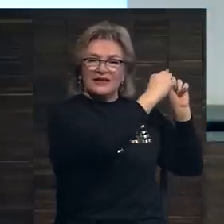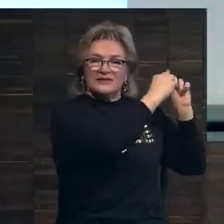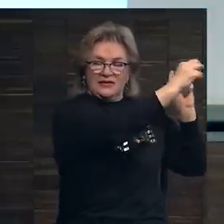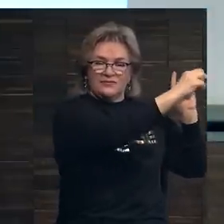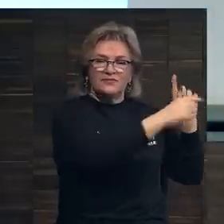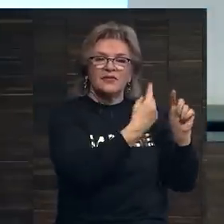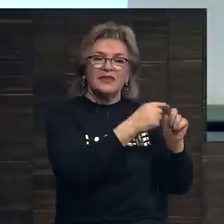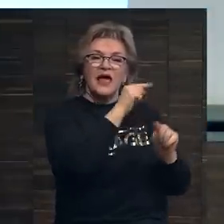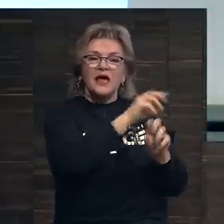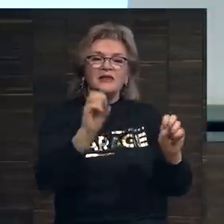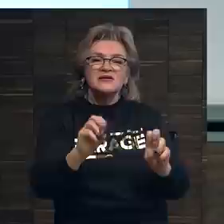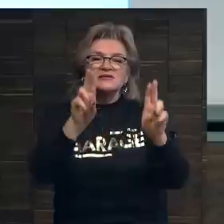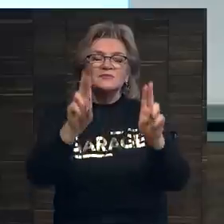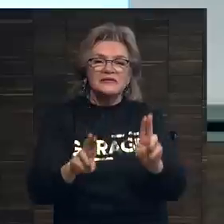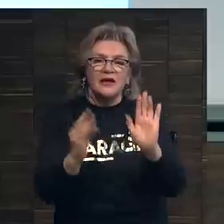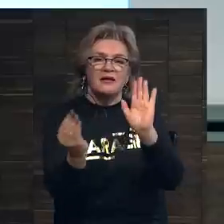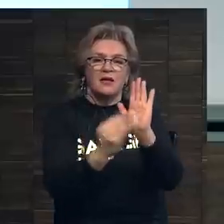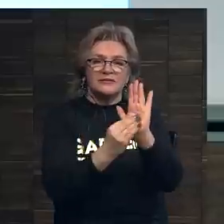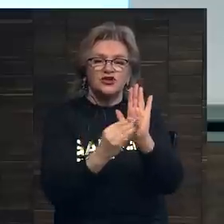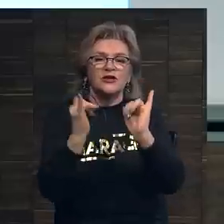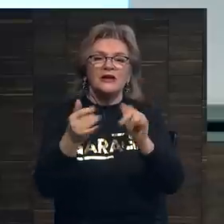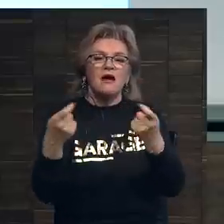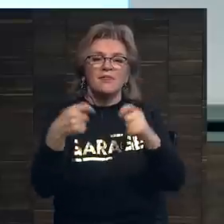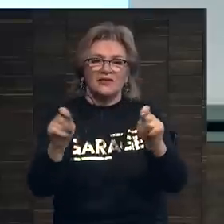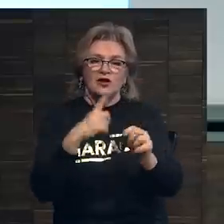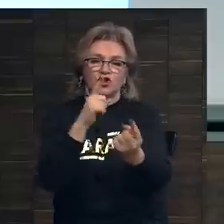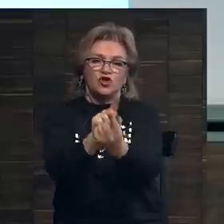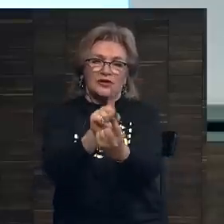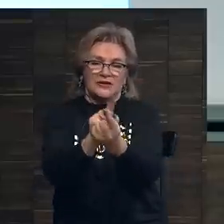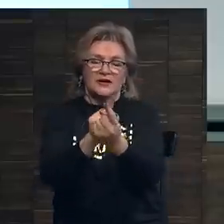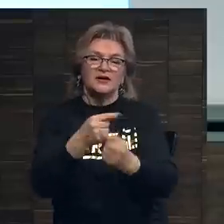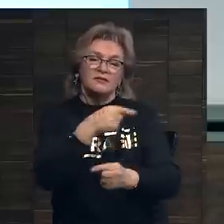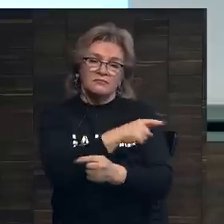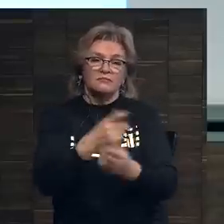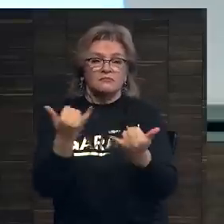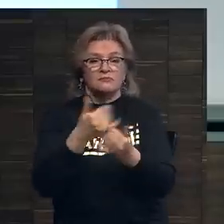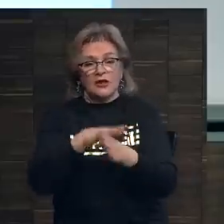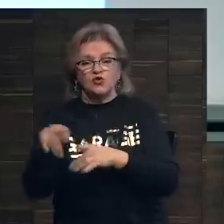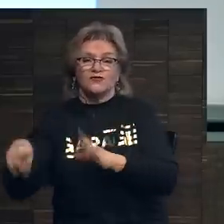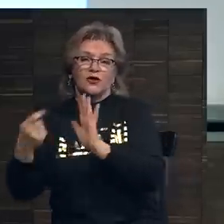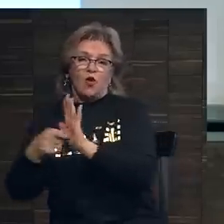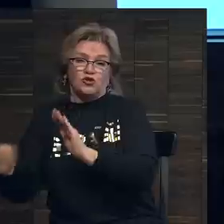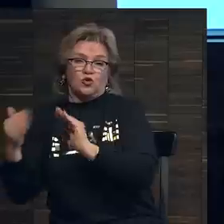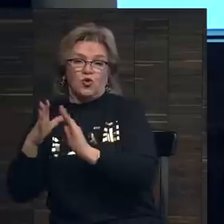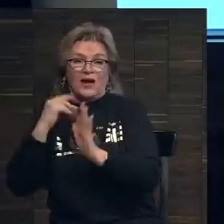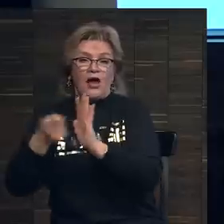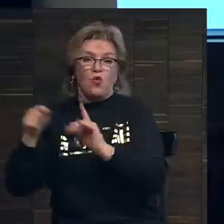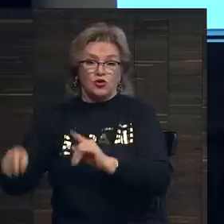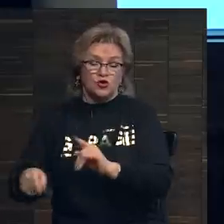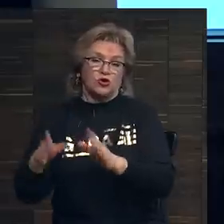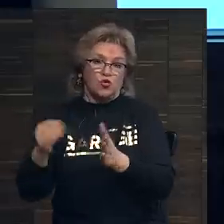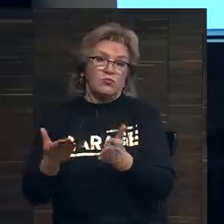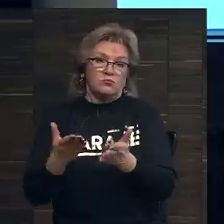Это специальное обозначение для продаж частных, которые осуществляет аукционный дом, когда аукционный дом